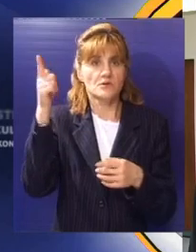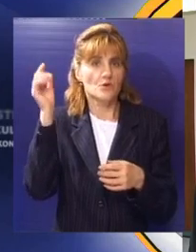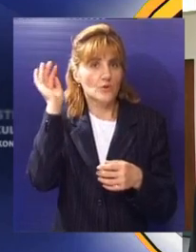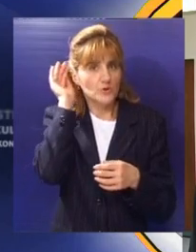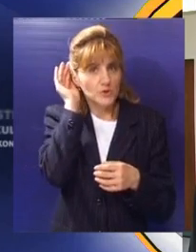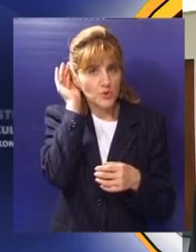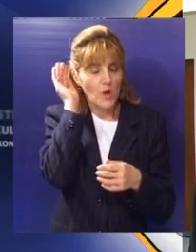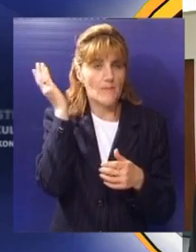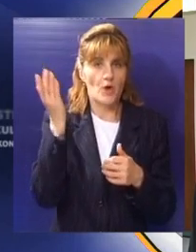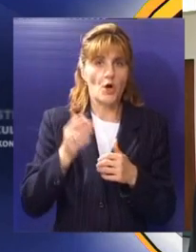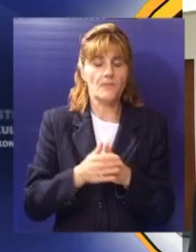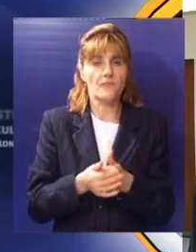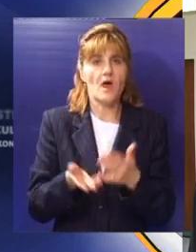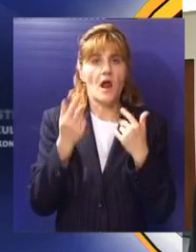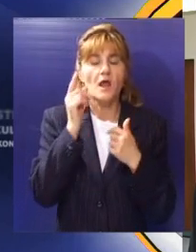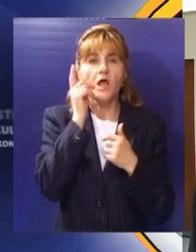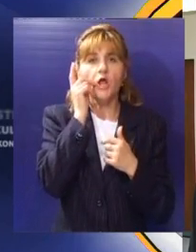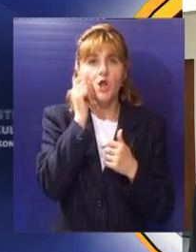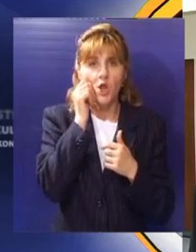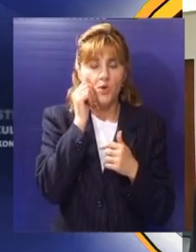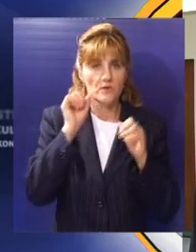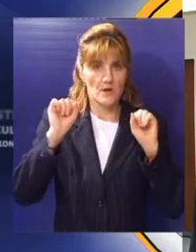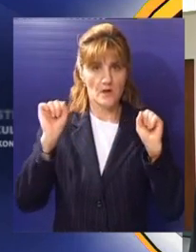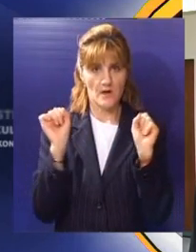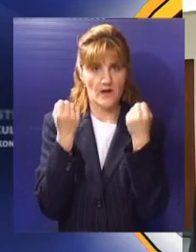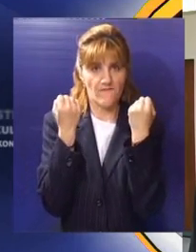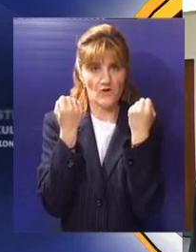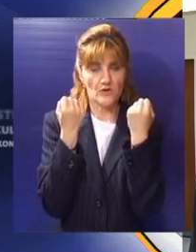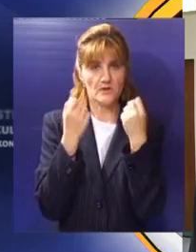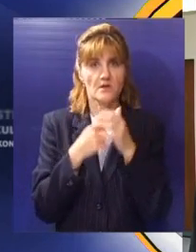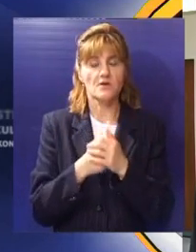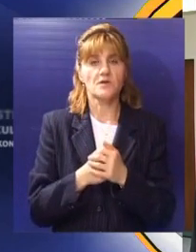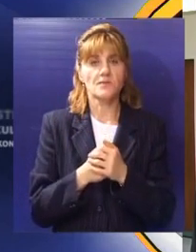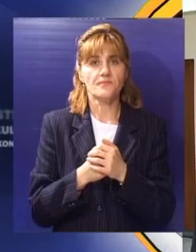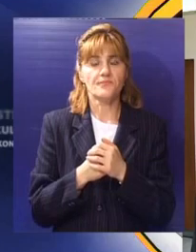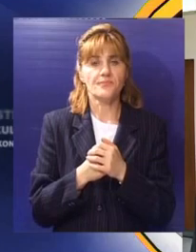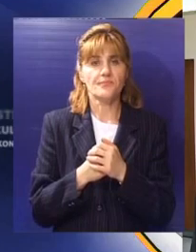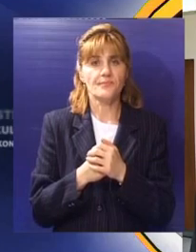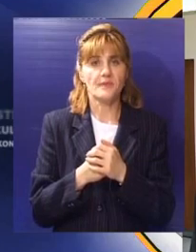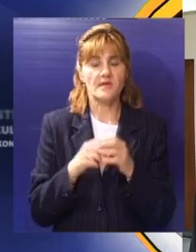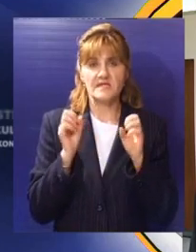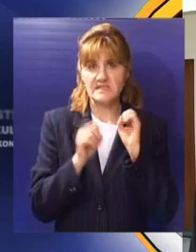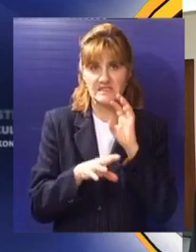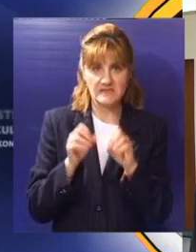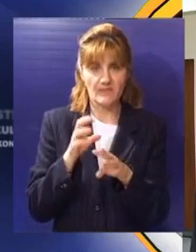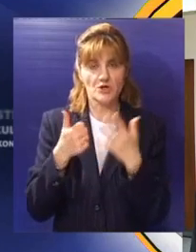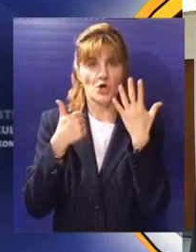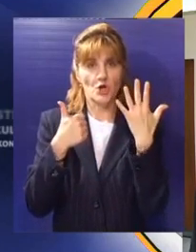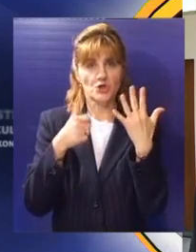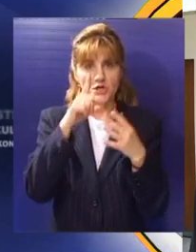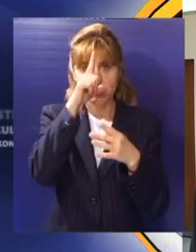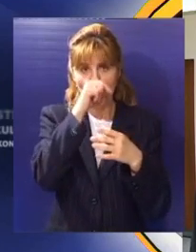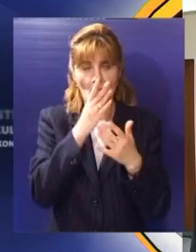što čujemo, ali su ljudi tako reći revoltirani na to. Znači, smeće šest